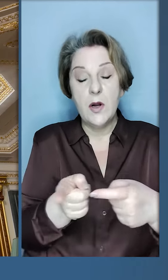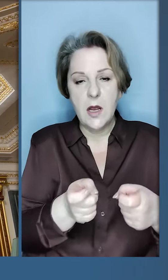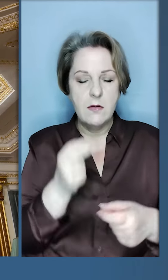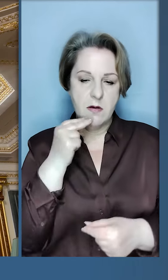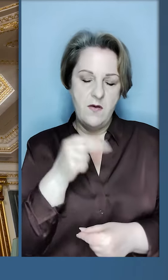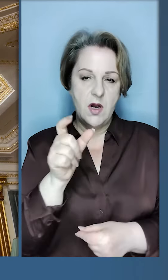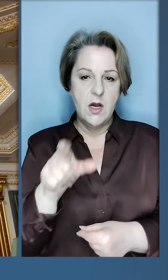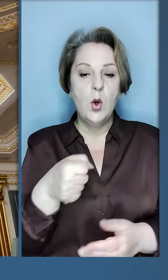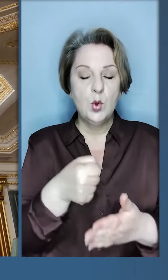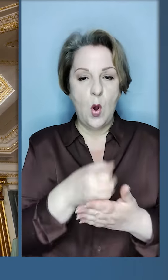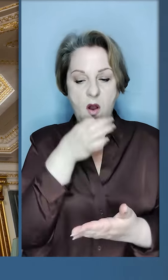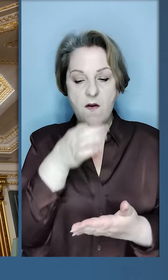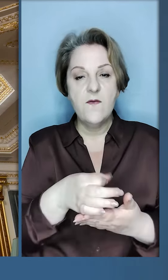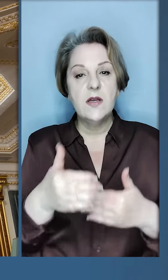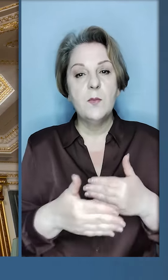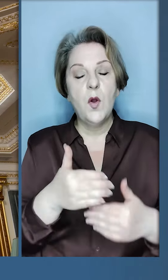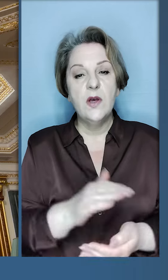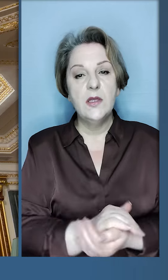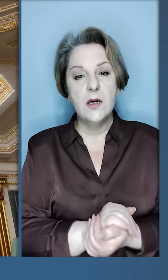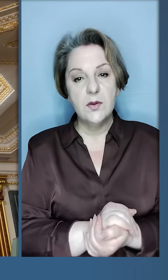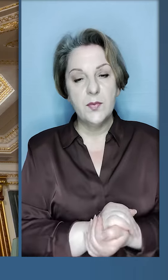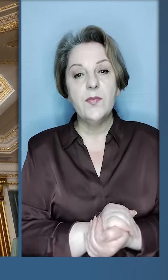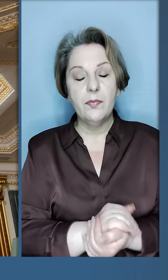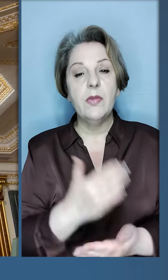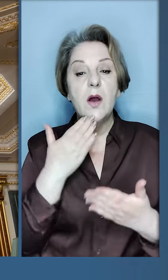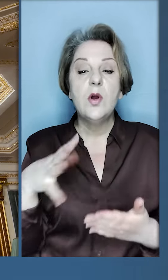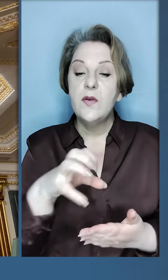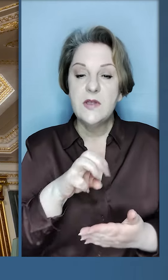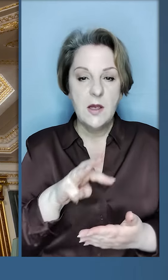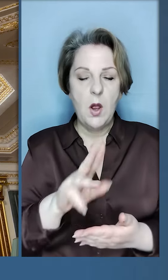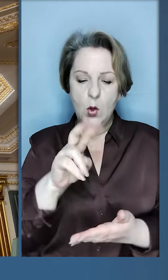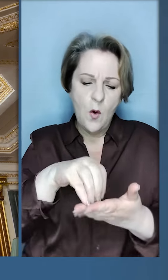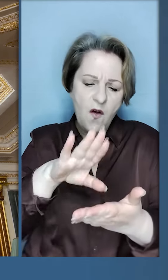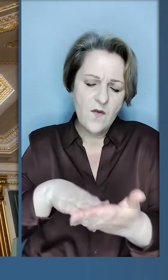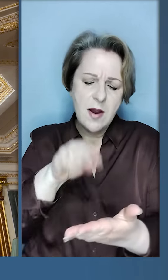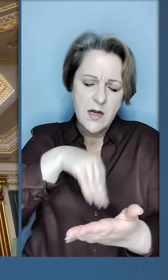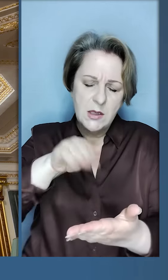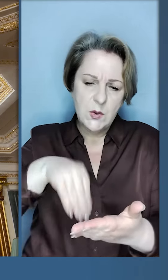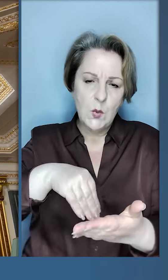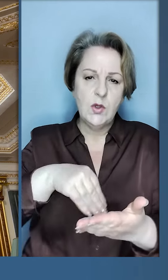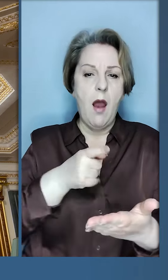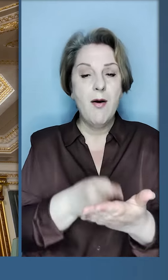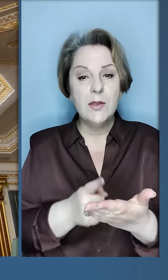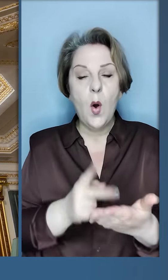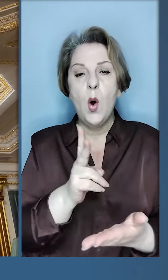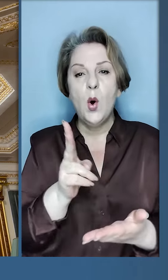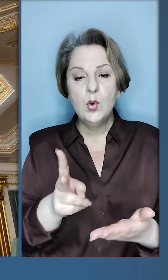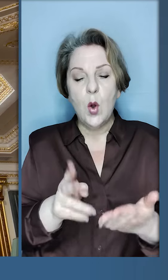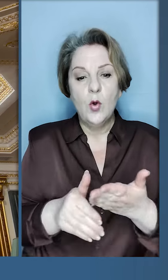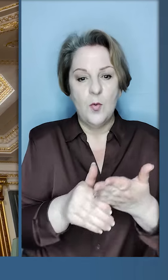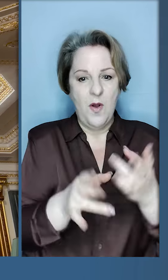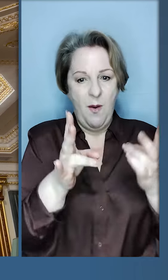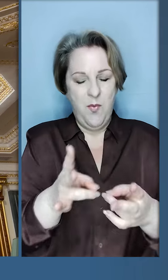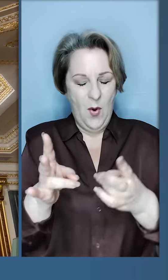притягнення винних до відповідальності. Дякую всім, хто фіксує докази, хто